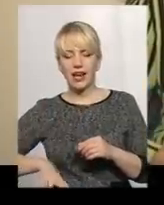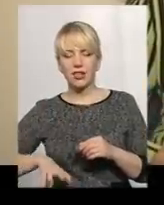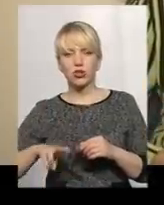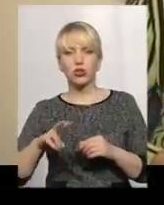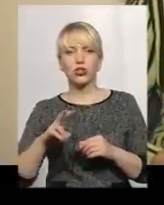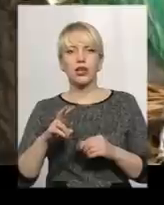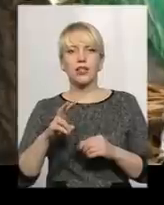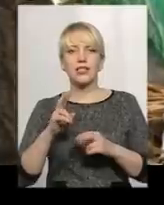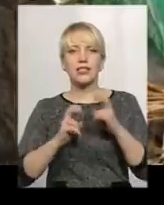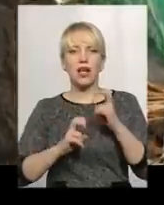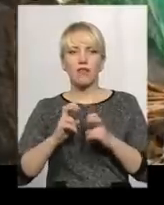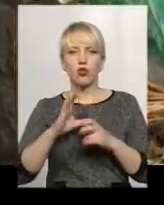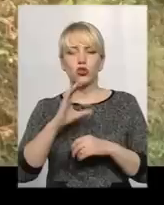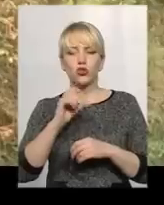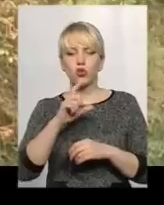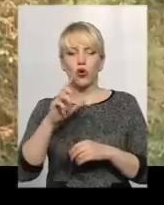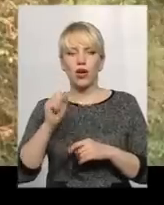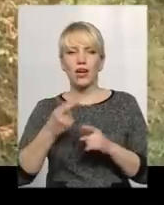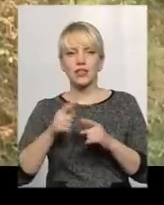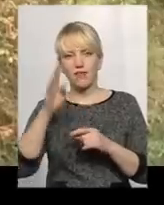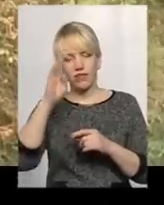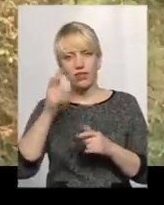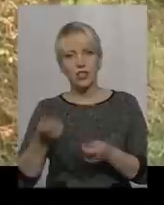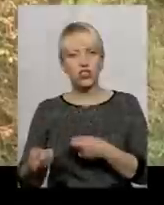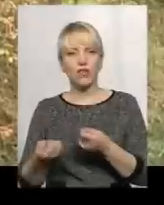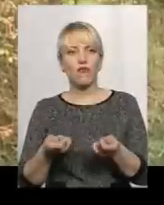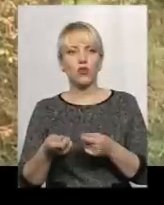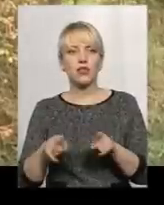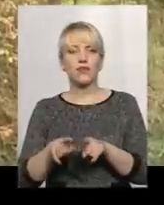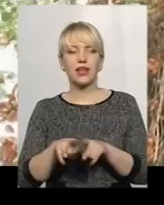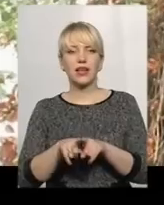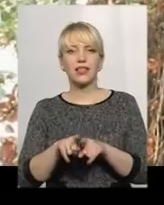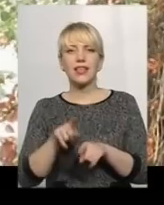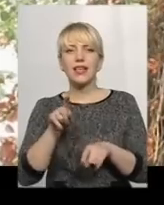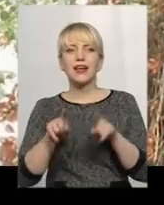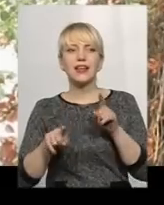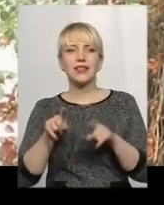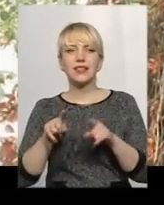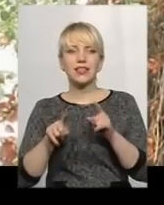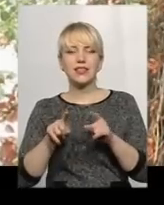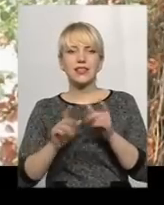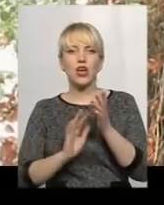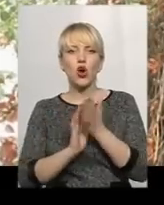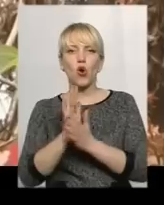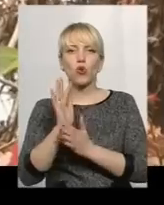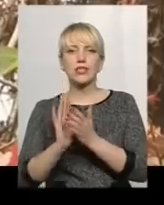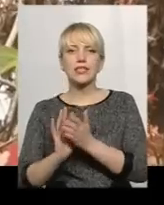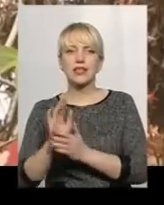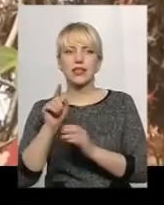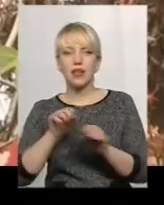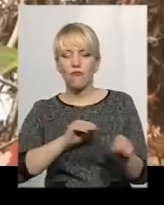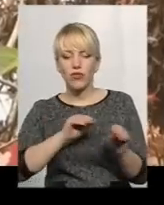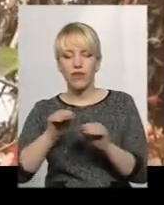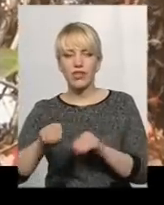заводу, Соха. І це він звозив такі дуже рідкісні рослини і от там вони висаджували.